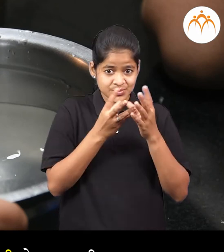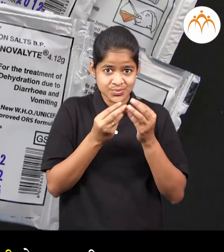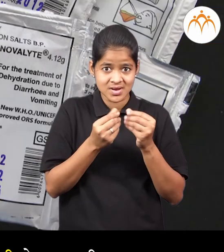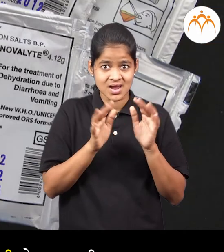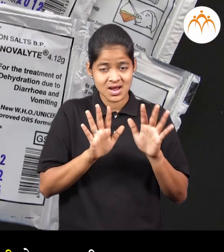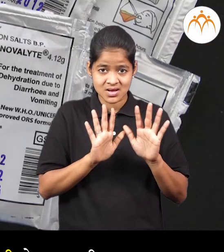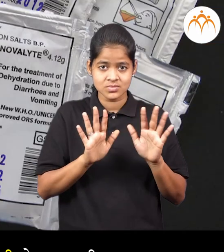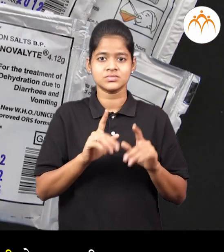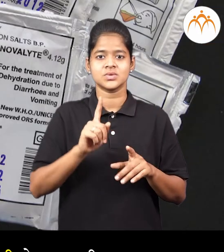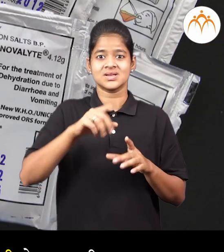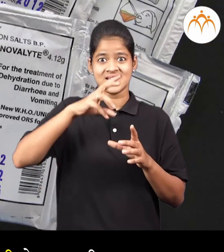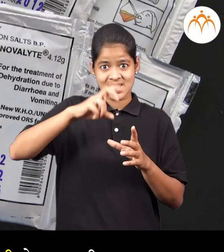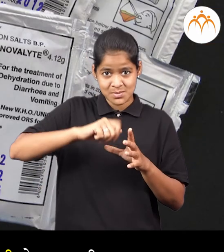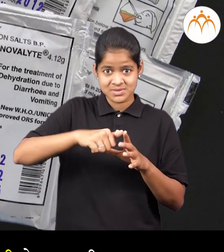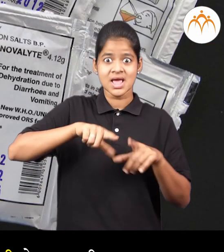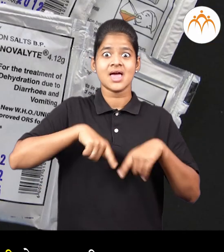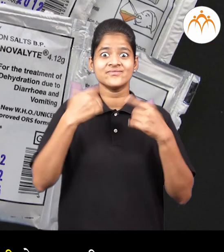जलसंजीवनी घेत रहागी,